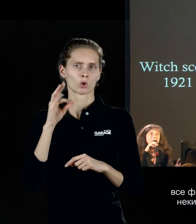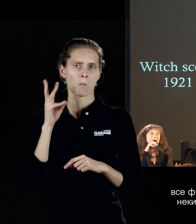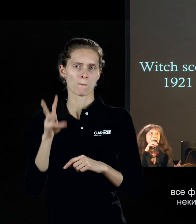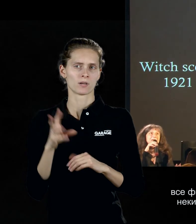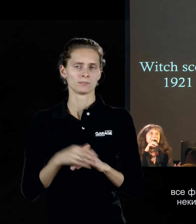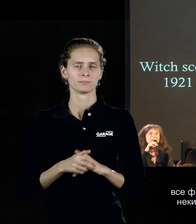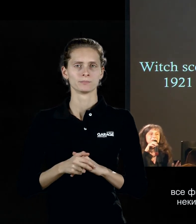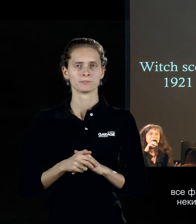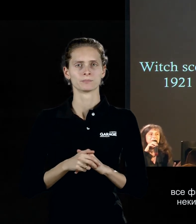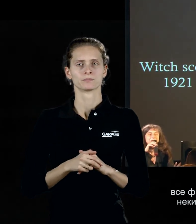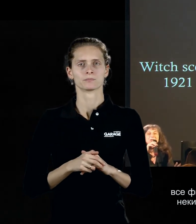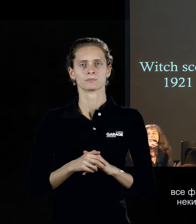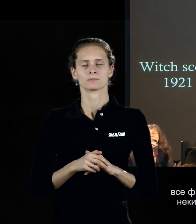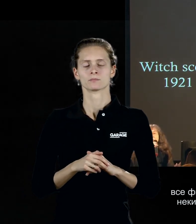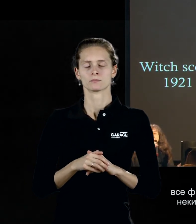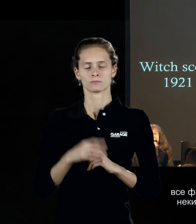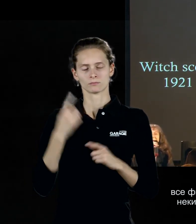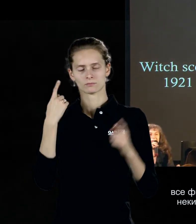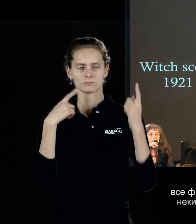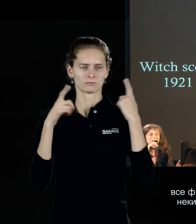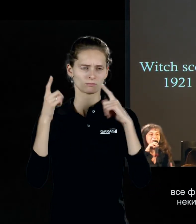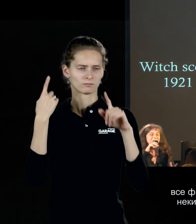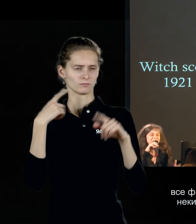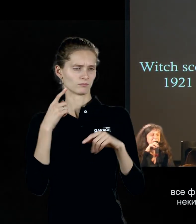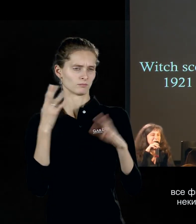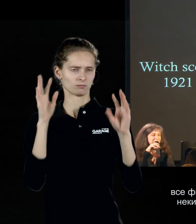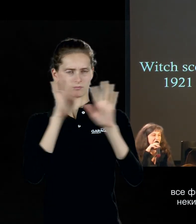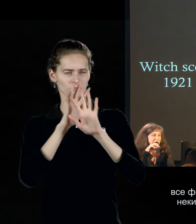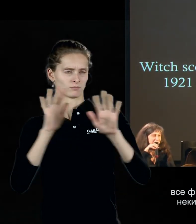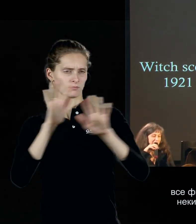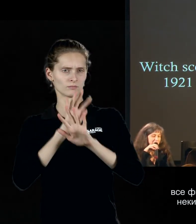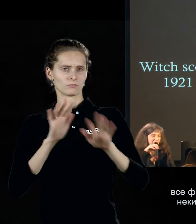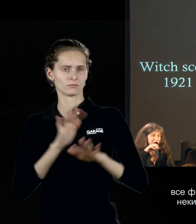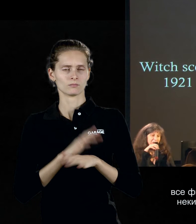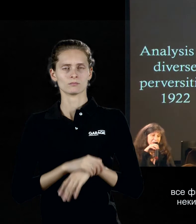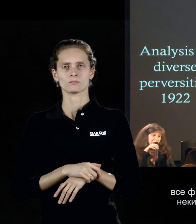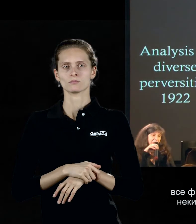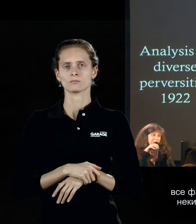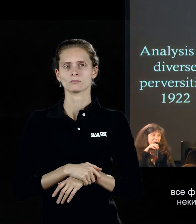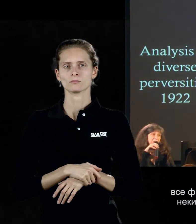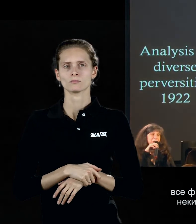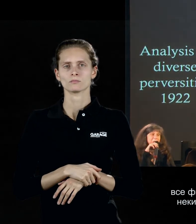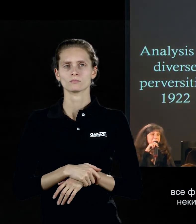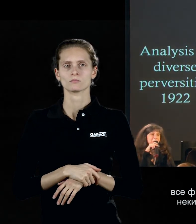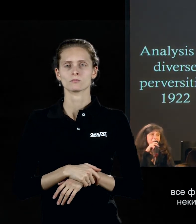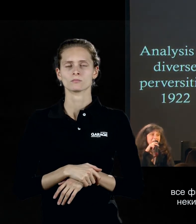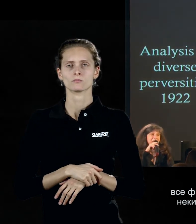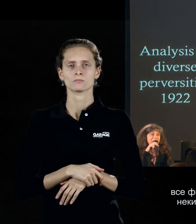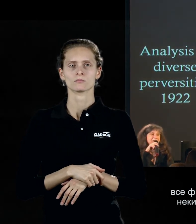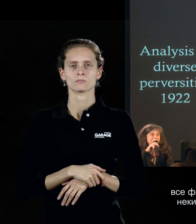галлюцинациями такими, которые сложились и распались, вот как эти самые колдуни,